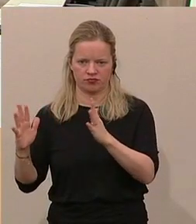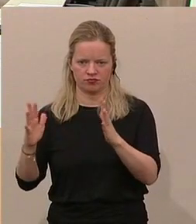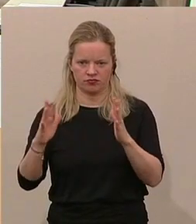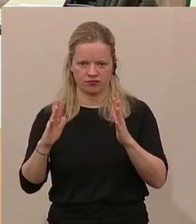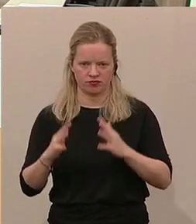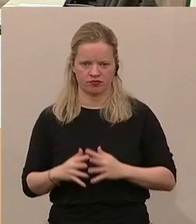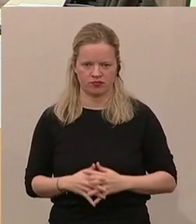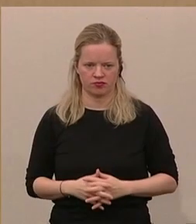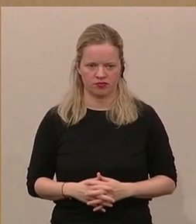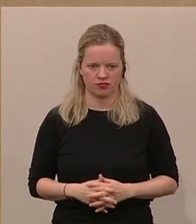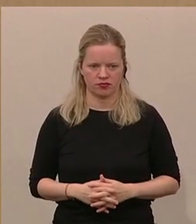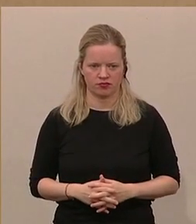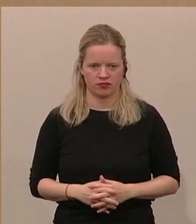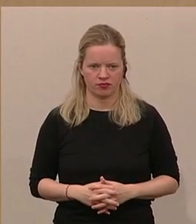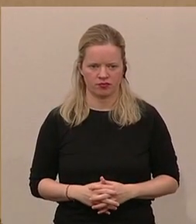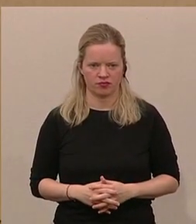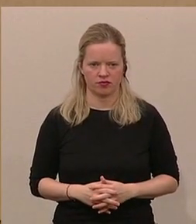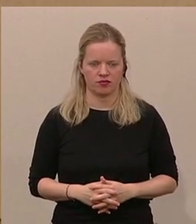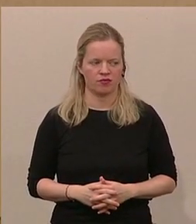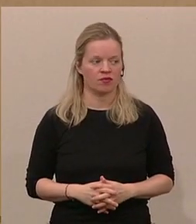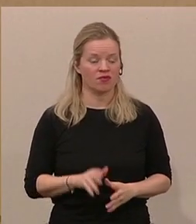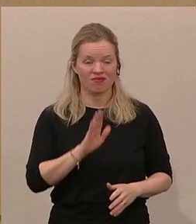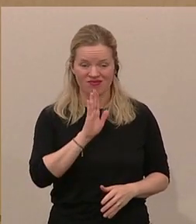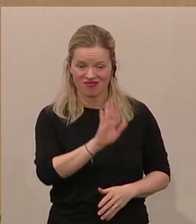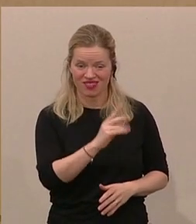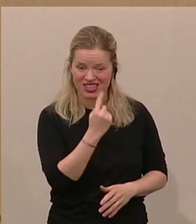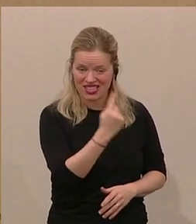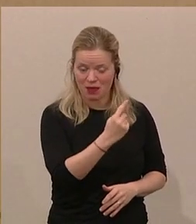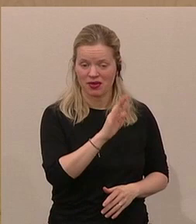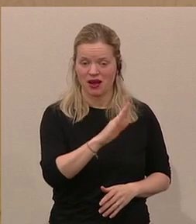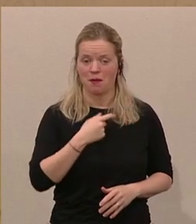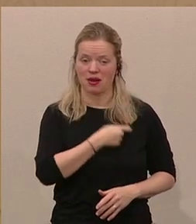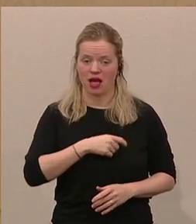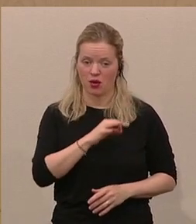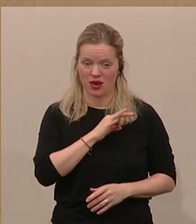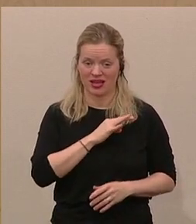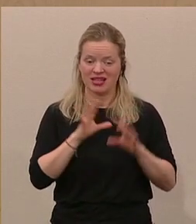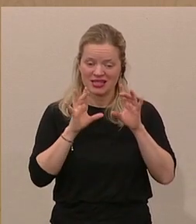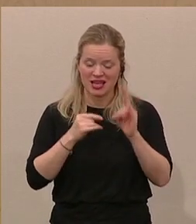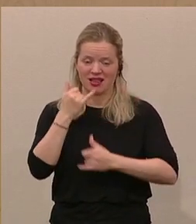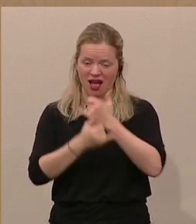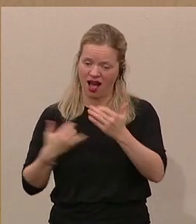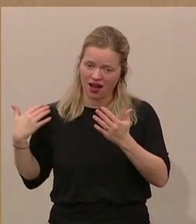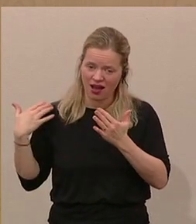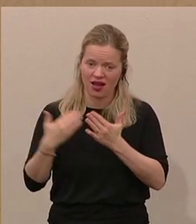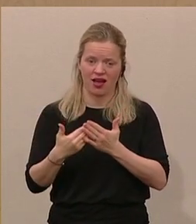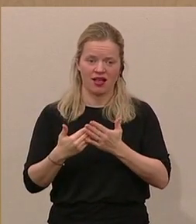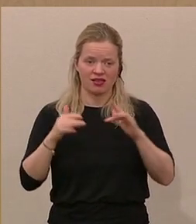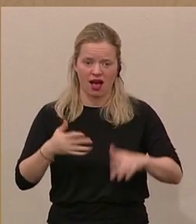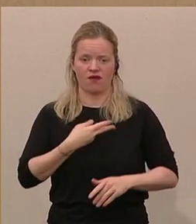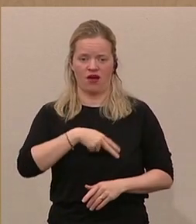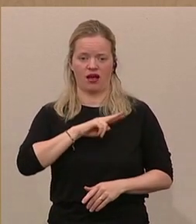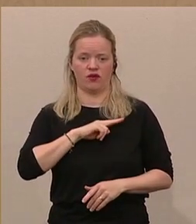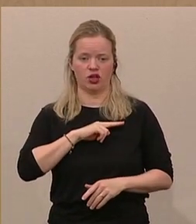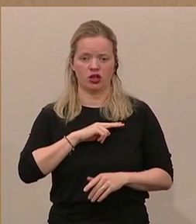Waren nicht genau Sie und Ihre Parteikollegen zehn Jahre lang als Gesundheitsminister für die ärztliche Versorgung in Österreich